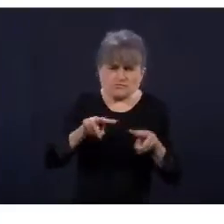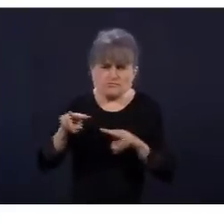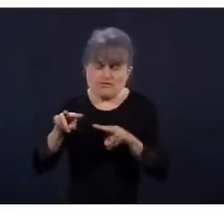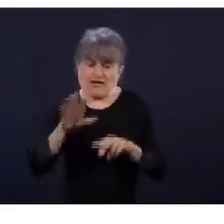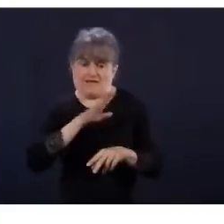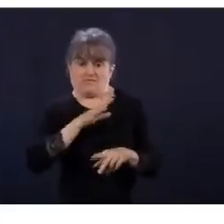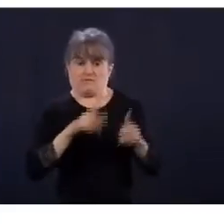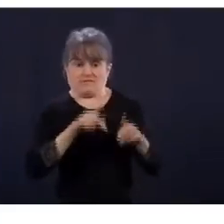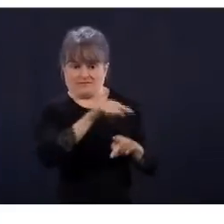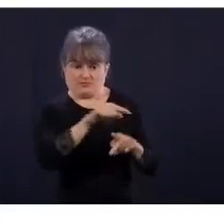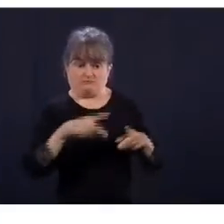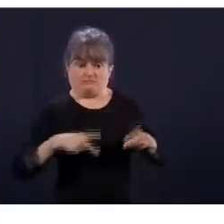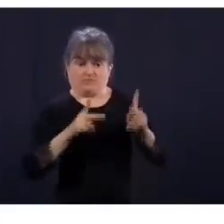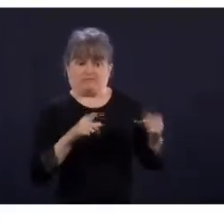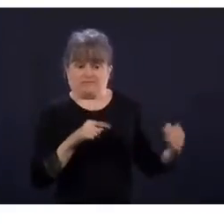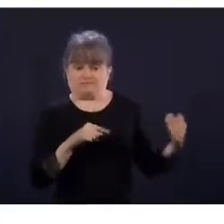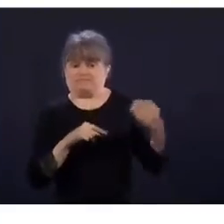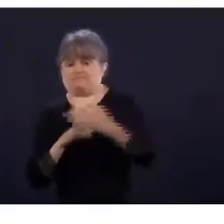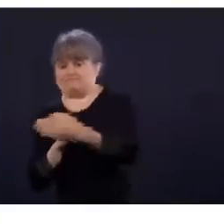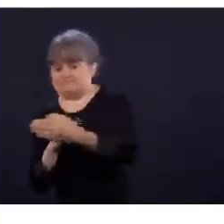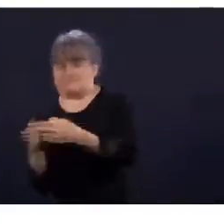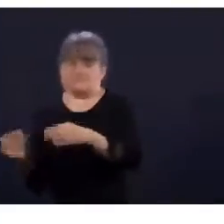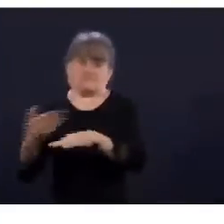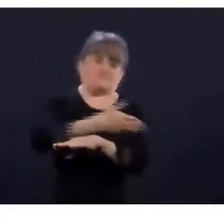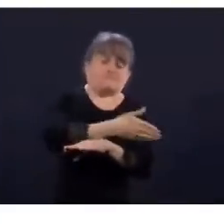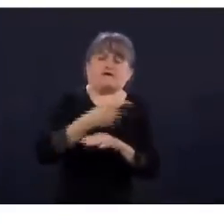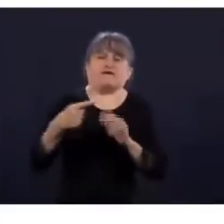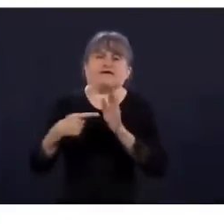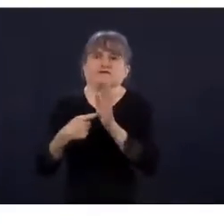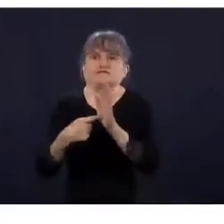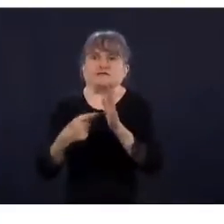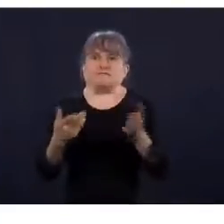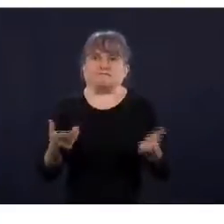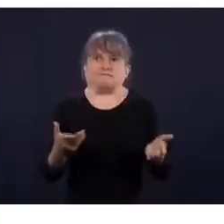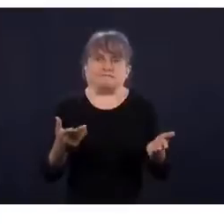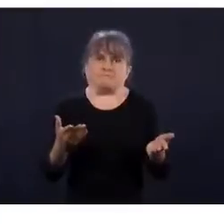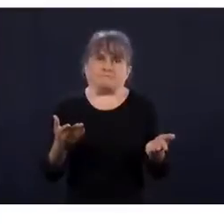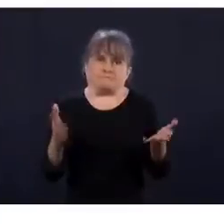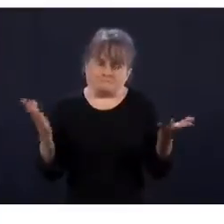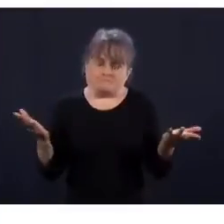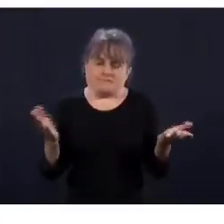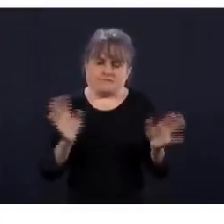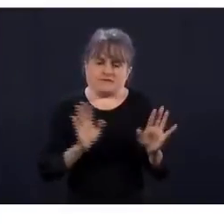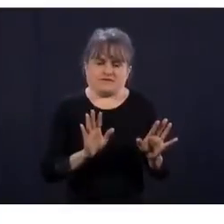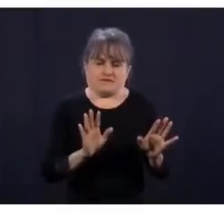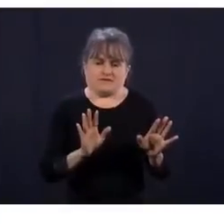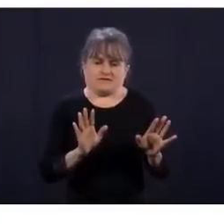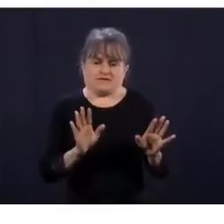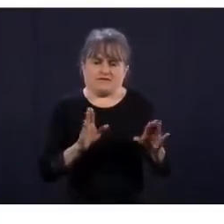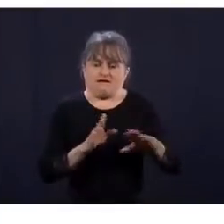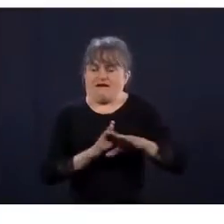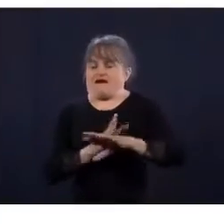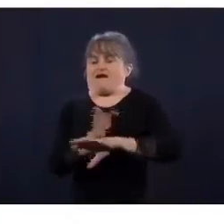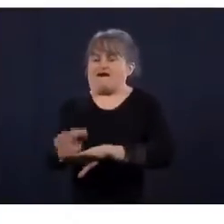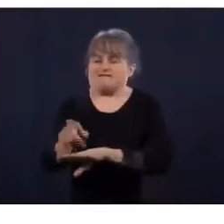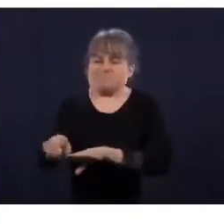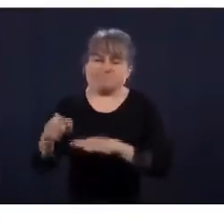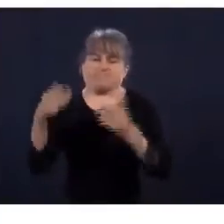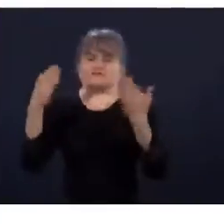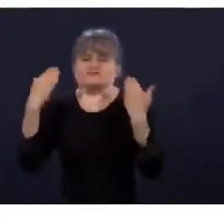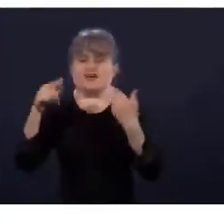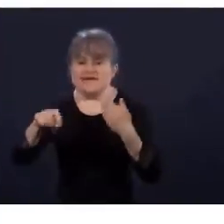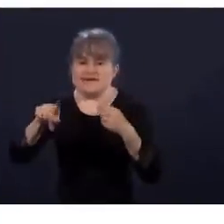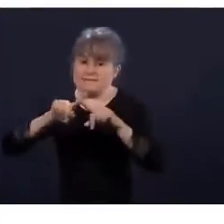même façon qu'on fait confiance aux Québécois pour la question de la distanciation, etc. Quand on commence à déconfiner,